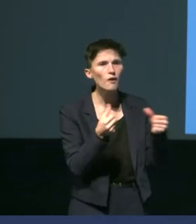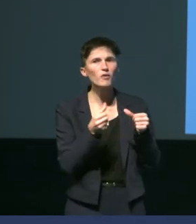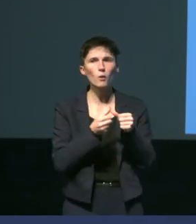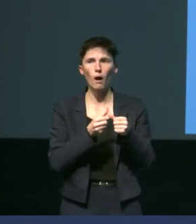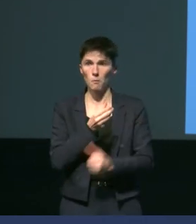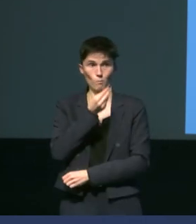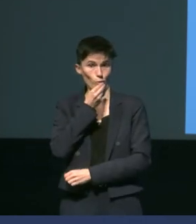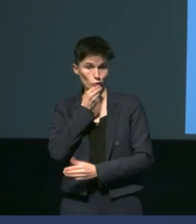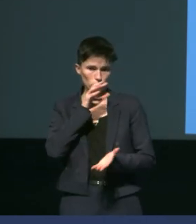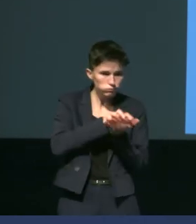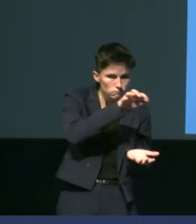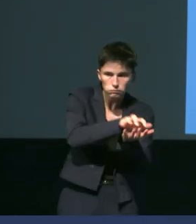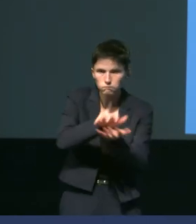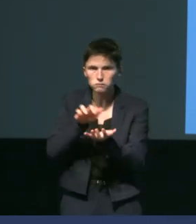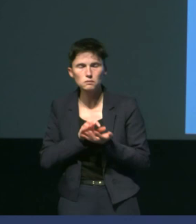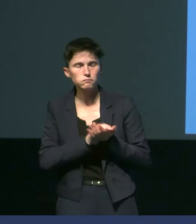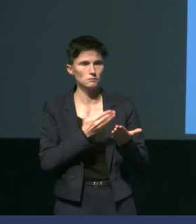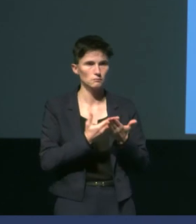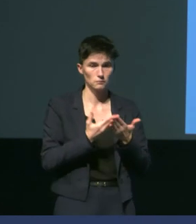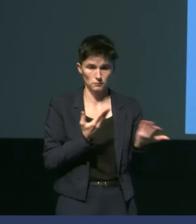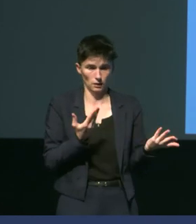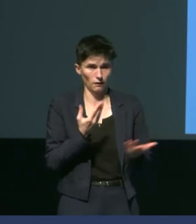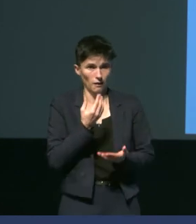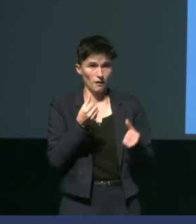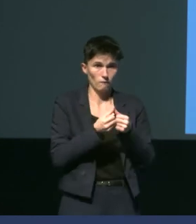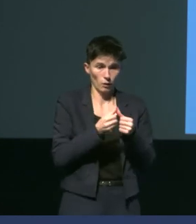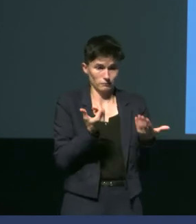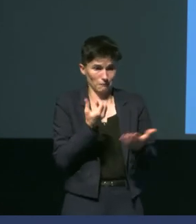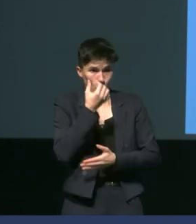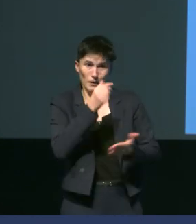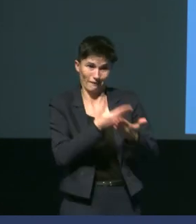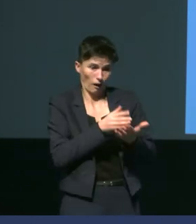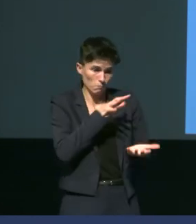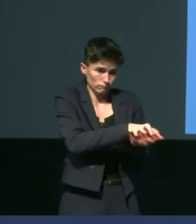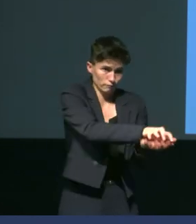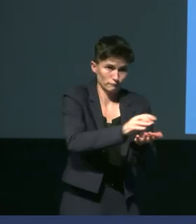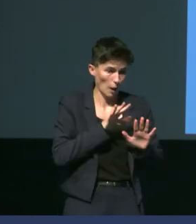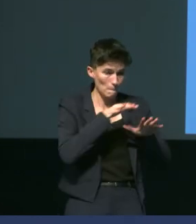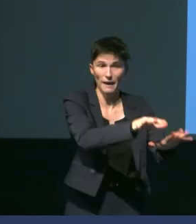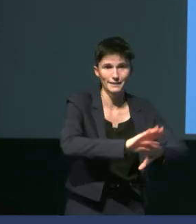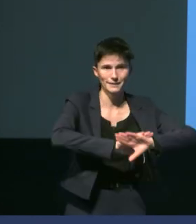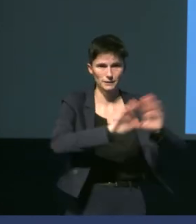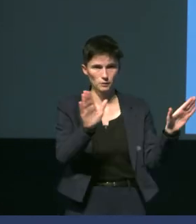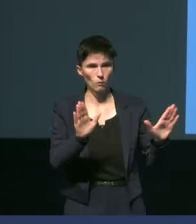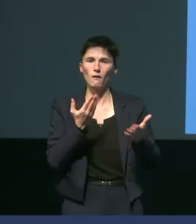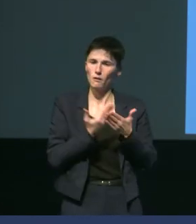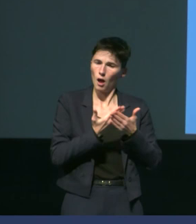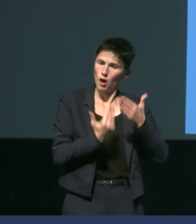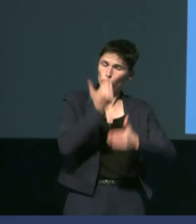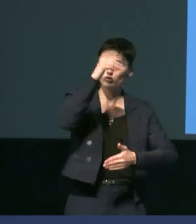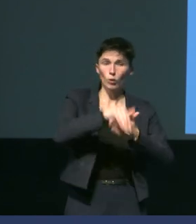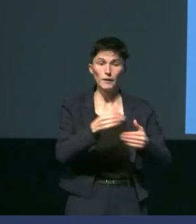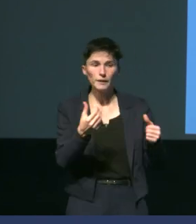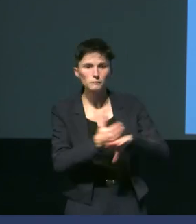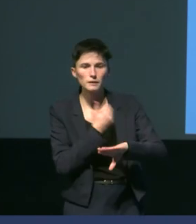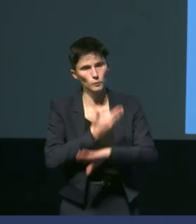unique source de à d'alimentation ça va être le milieu marin et on connaît assez bien ce qui se passe durant la journée les manchots vont venir